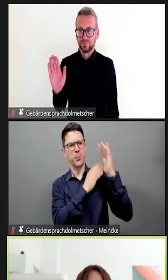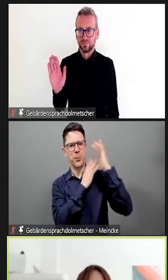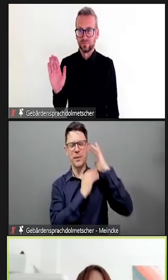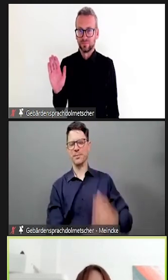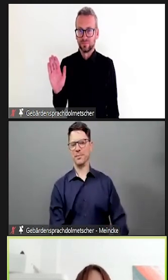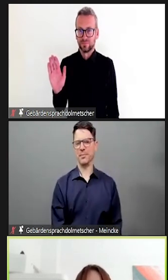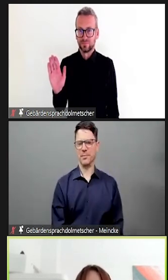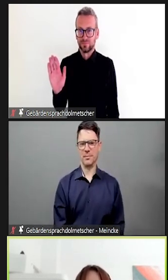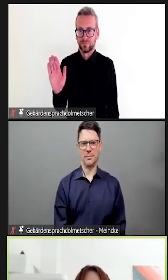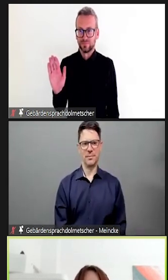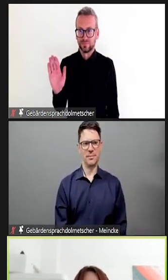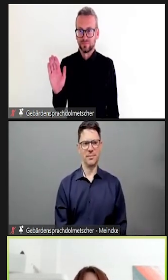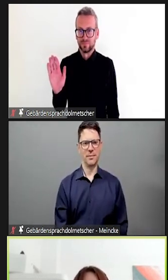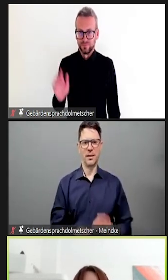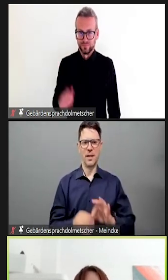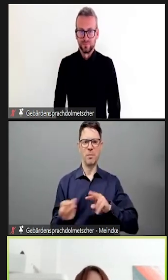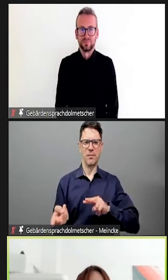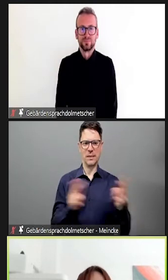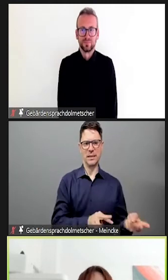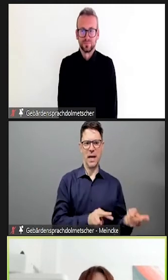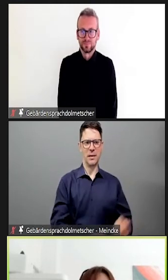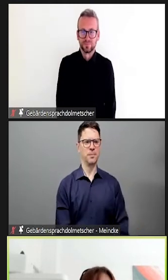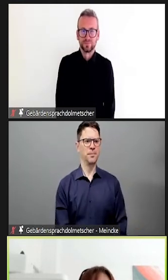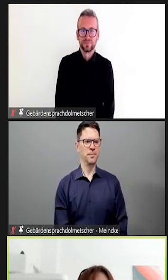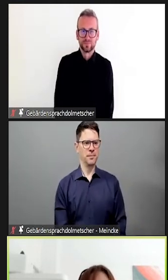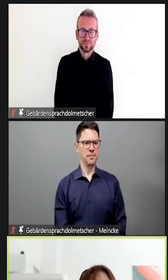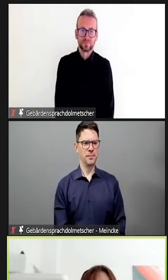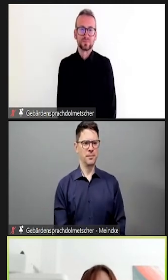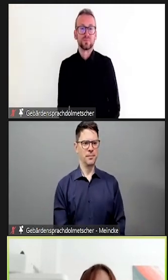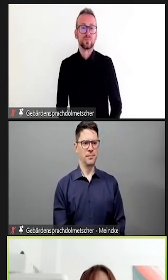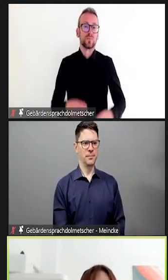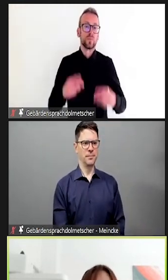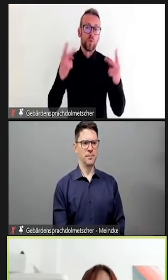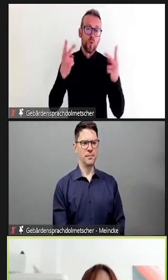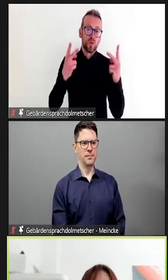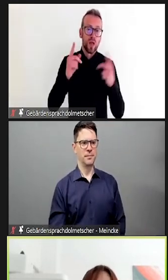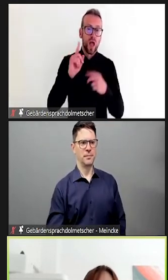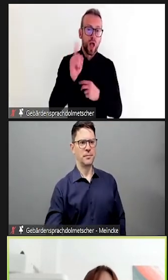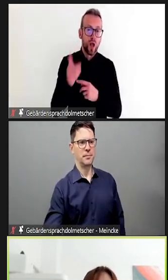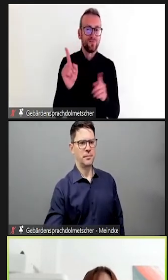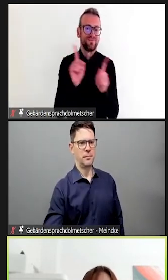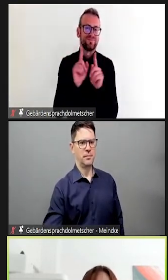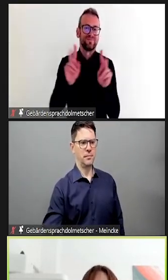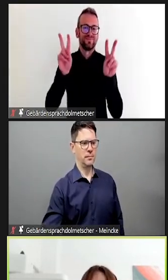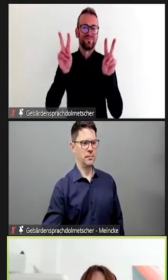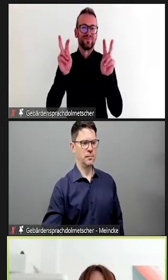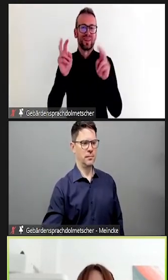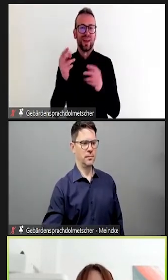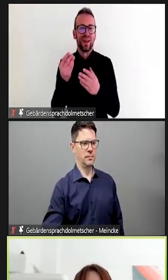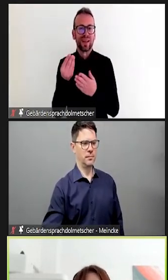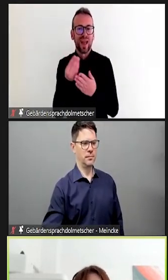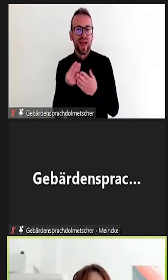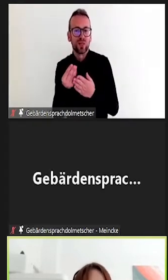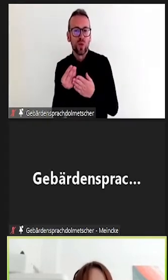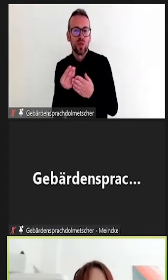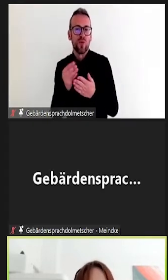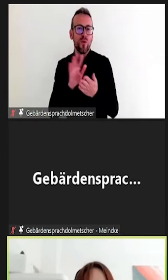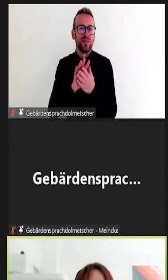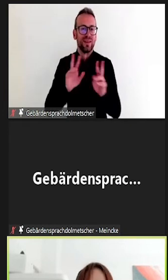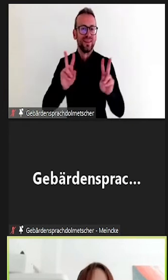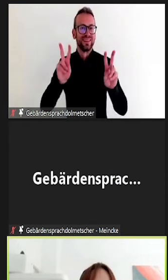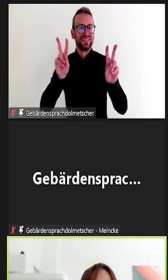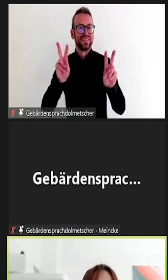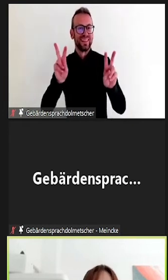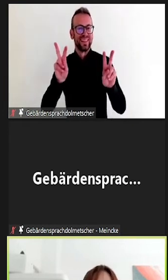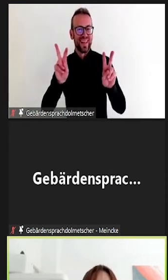unterhalten kann. Ein Rätsel. Irgendetwas, was die Leute vielleicht schon mal beschäftigt und motiviert, auch pünktlich zu kommen,